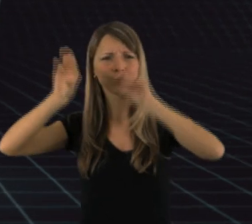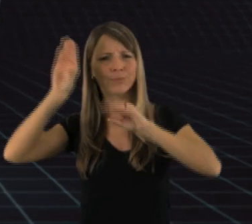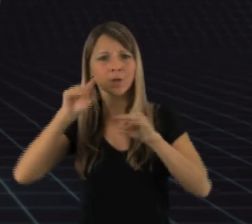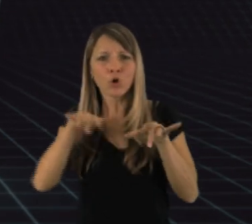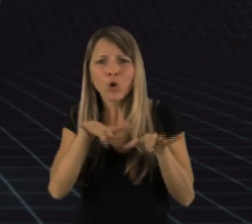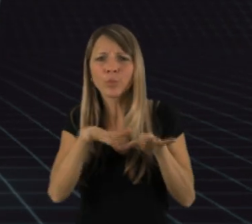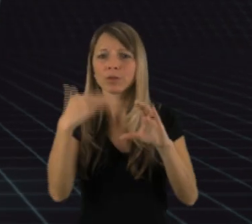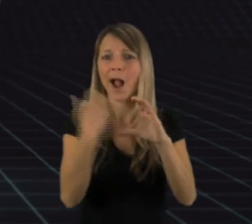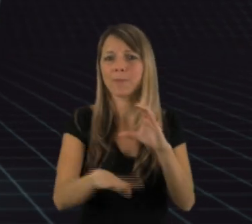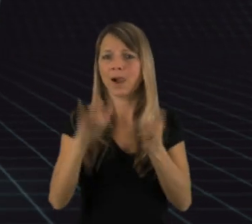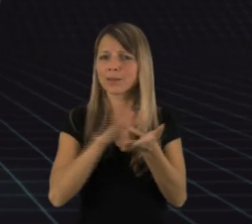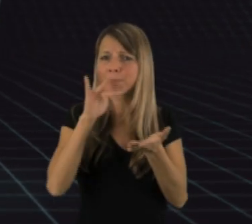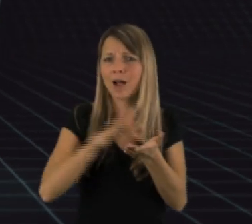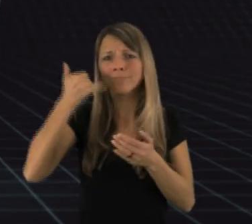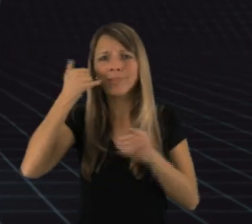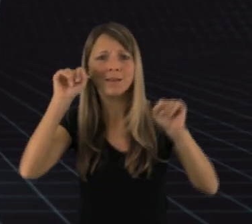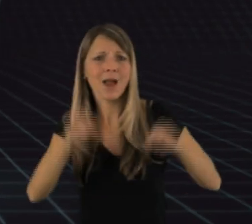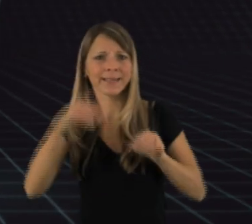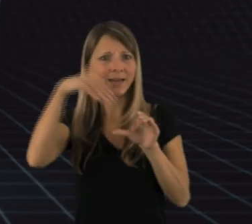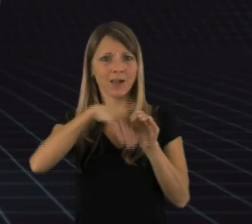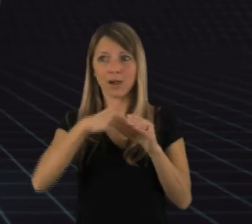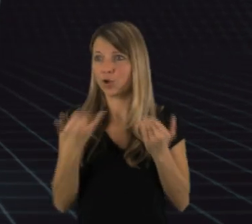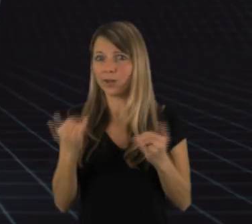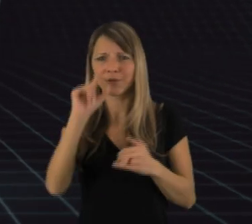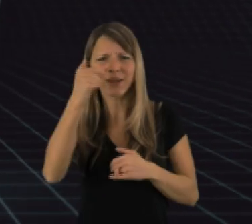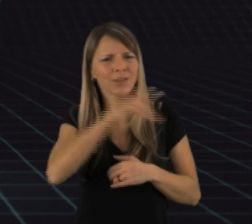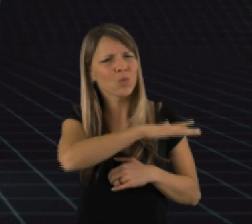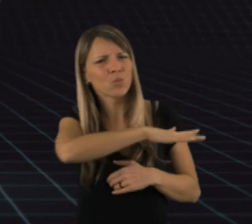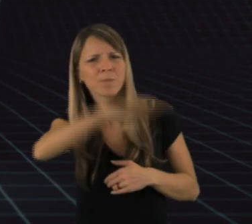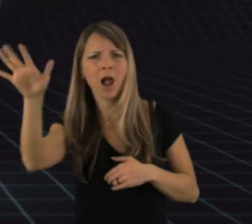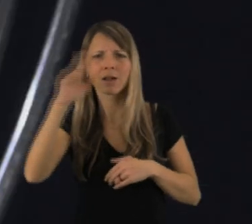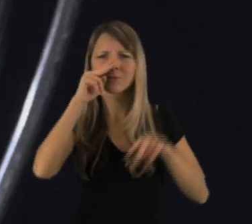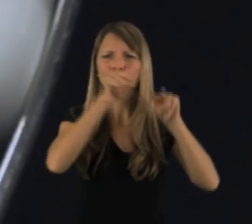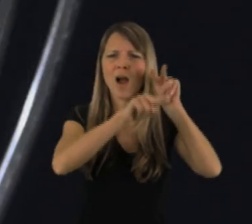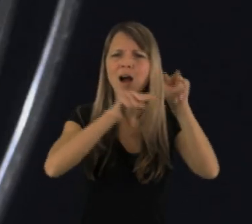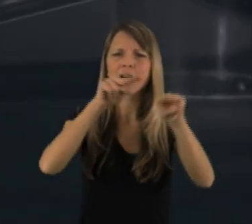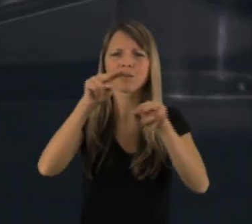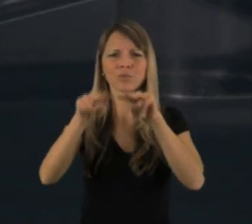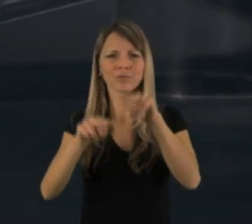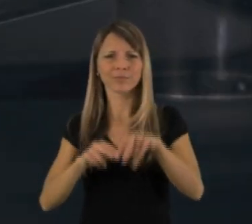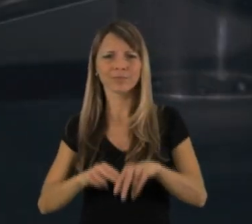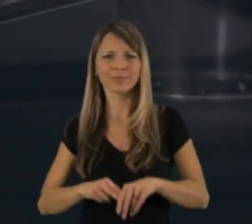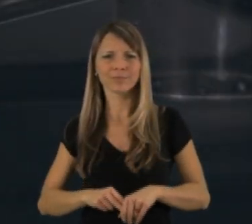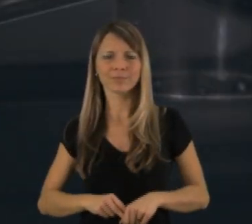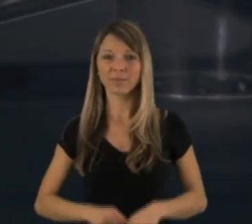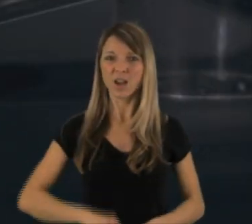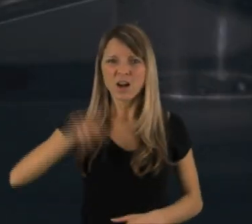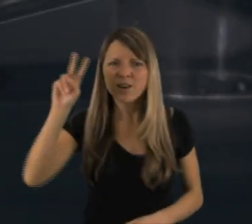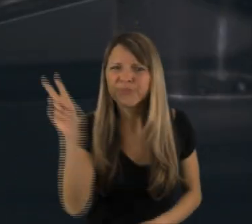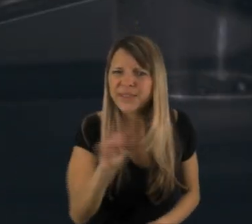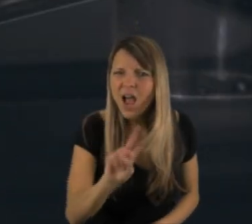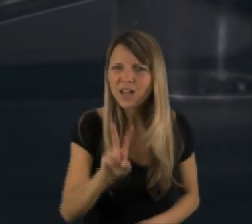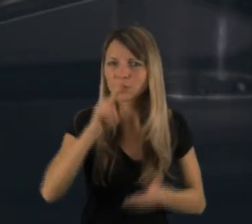können Inhalte heute fast überall abgerufen werden. Doch die meisten Inhalte, die offen im Netz zirkulieren, sind urheberrechtlich geschützt.